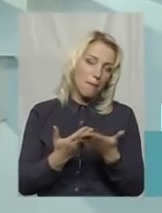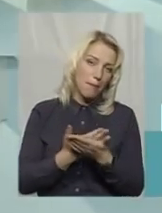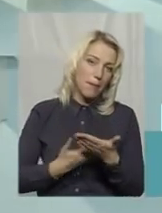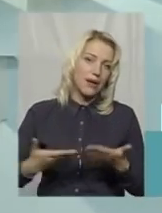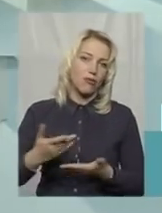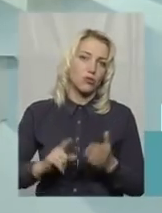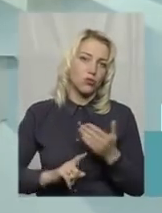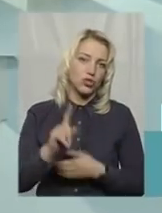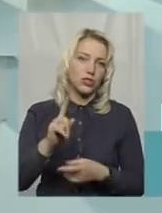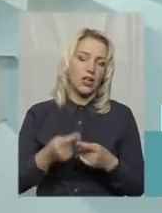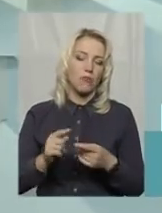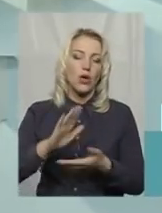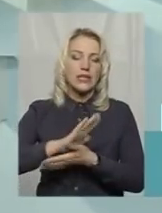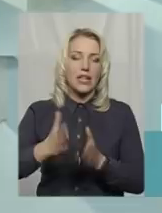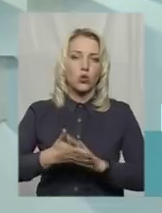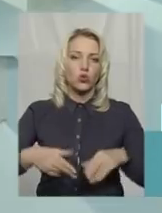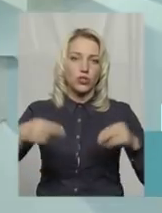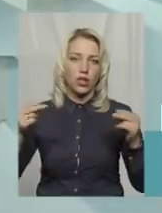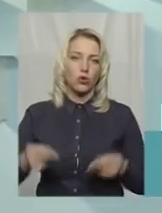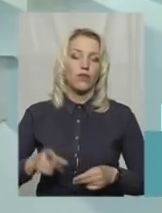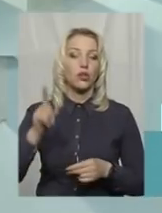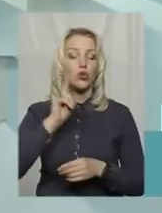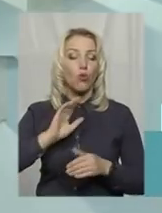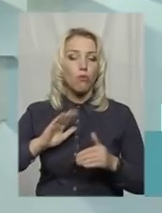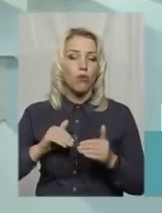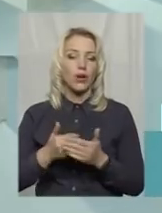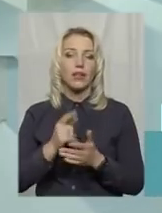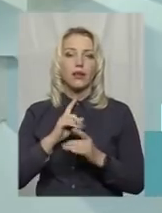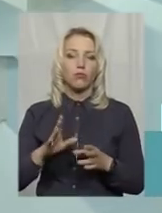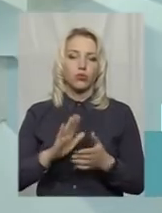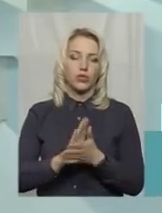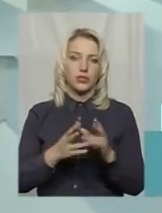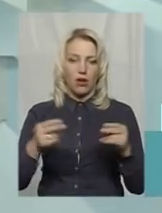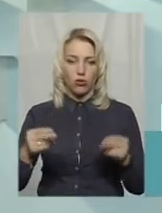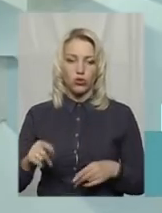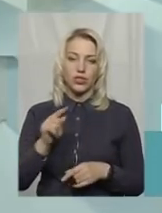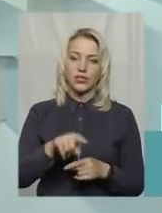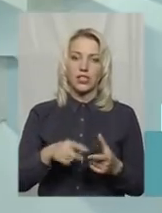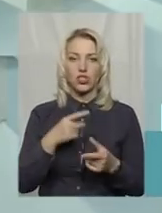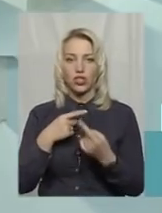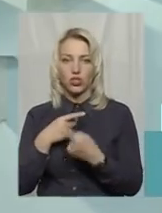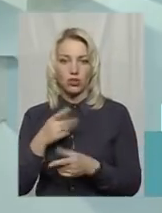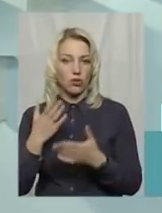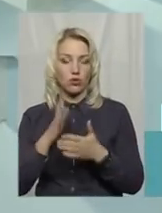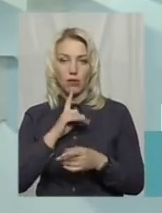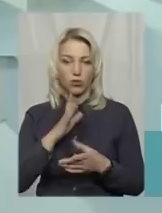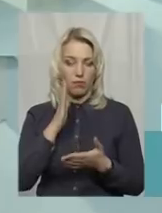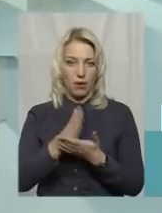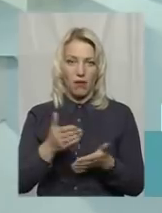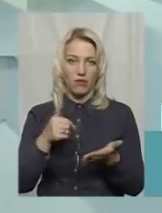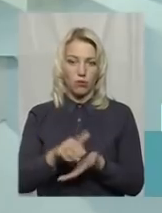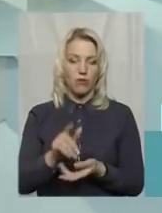заключення договорів. Разом з тим, допоки не буде заключено з тим чи іншим, якщо це не буде пряма відмова з тим чи іншим